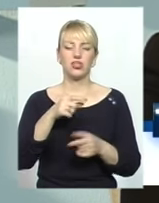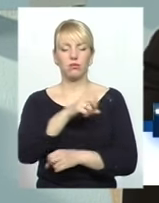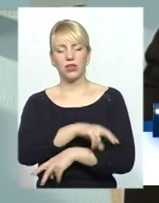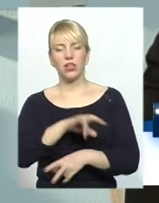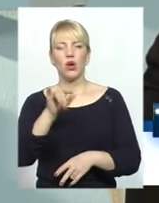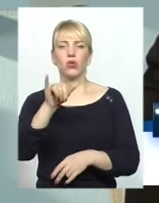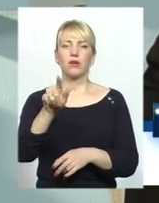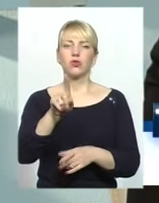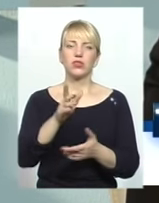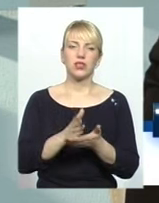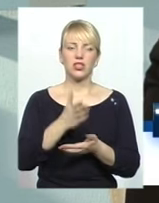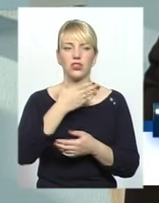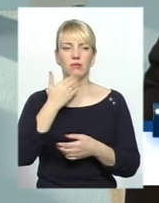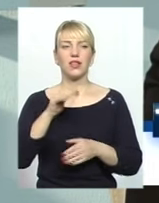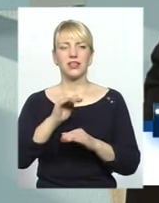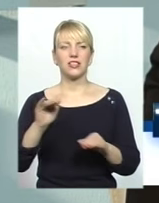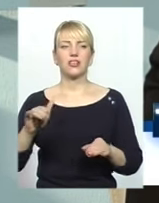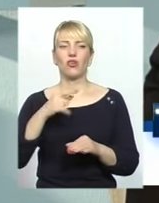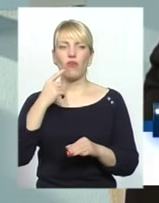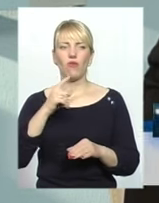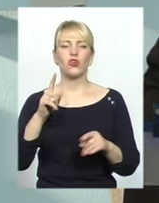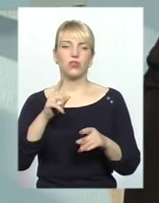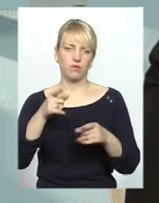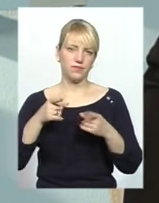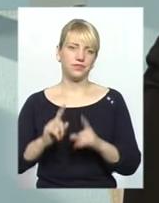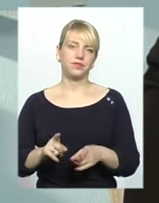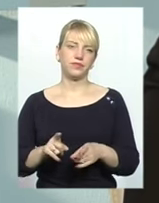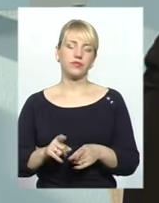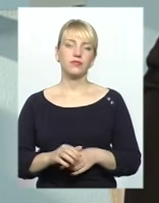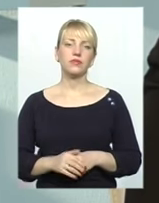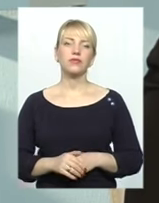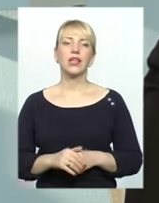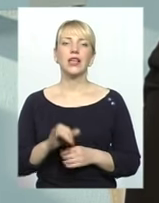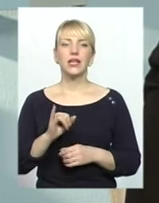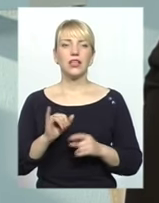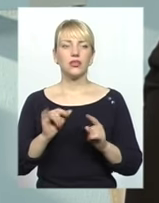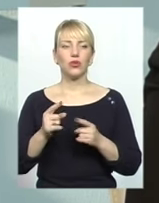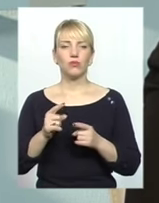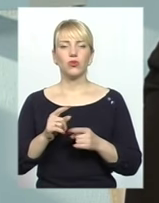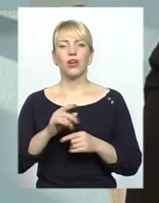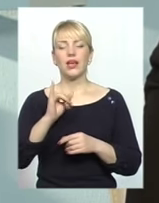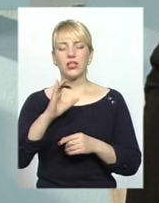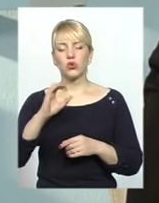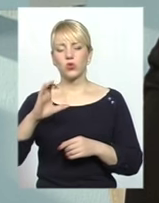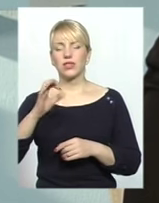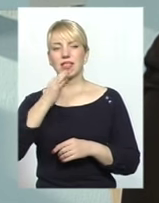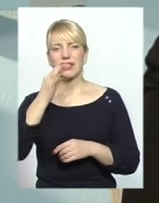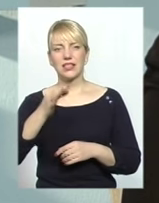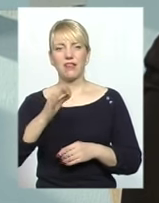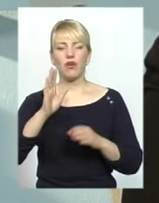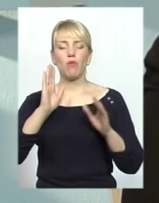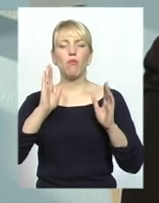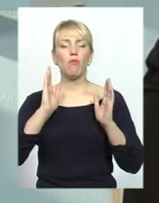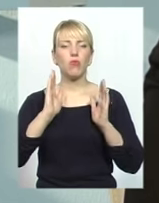немає. Вони говорять те, що вони про тебе думають так, як вони це бачать. І не даремно так, як Ісус сказав, що будьте як